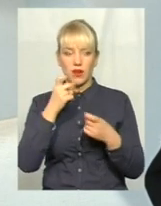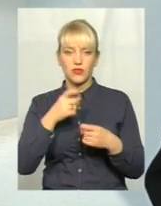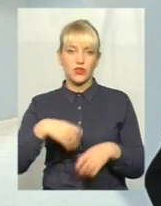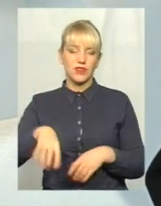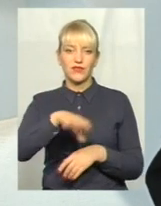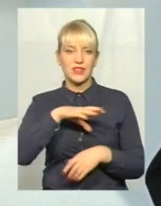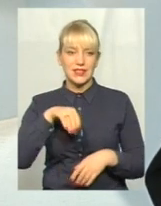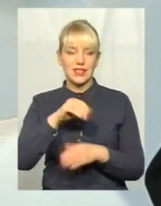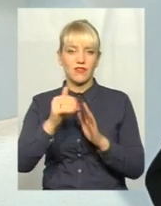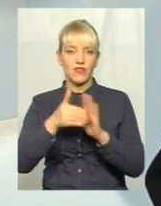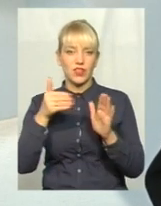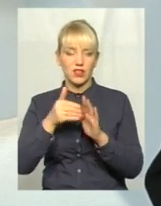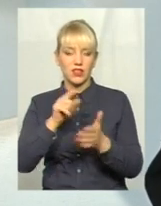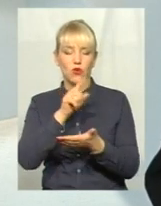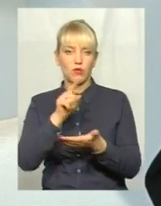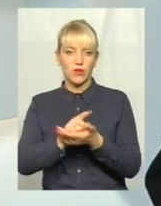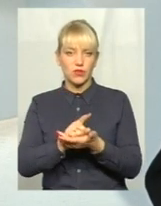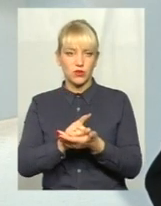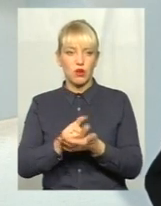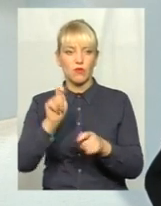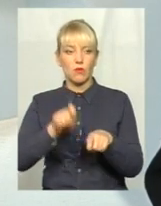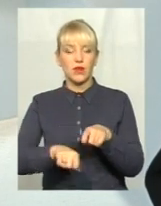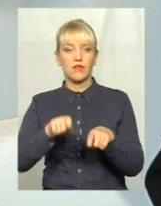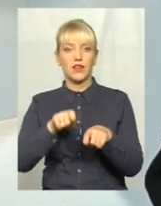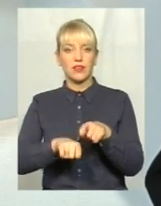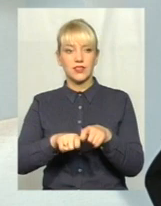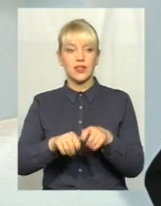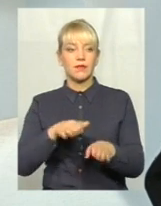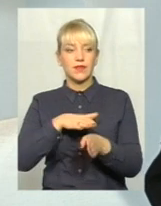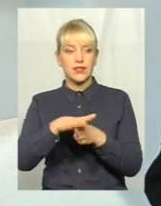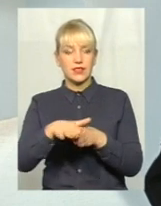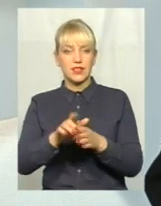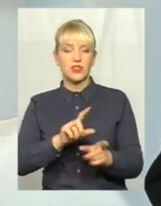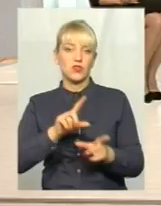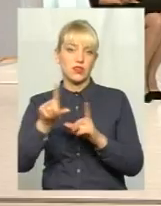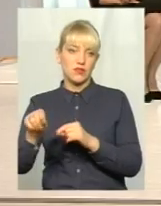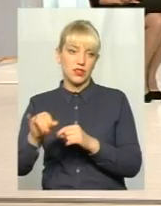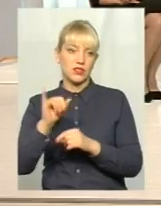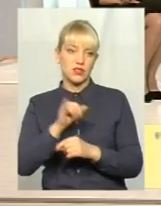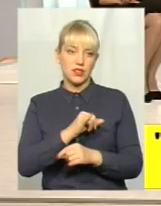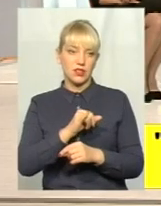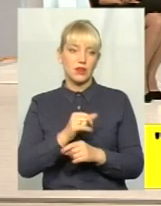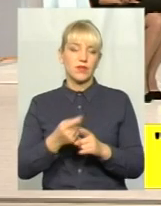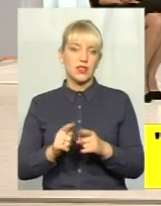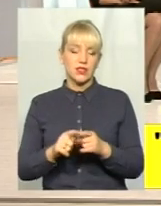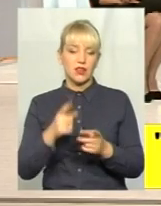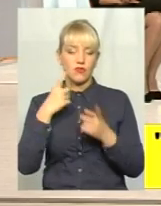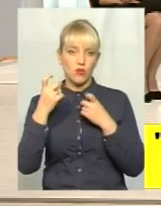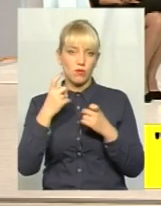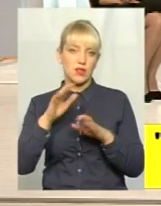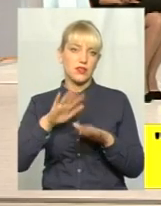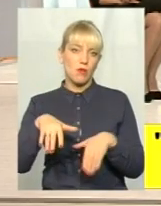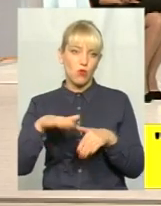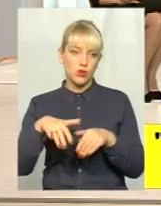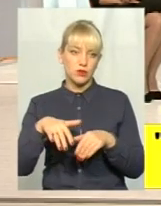Всі виклики обов'язково перевіряються, здійснюється виїзд і ця інформація потім